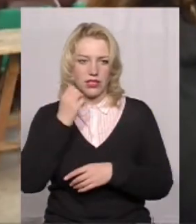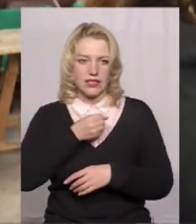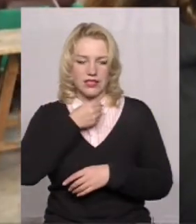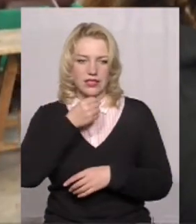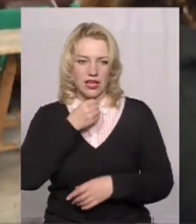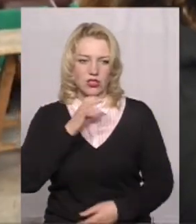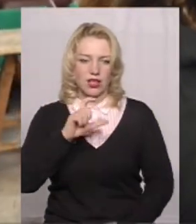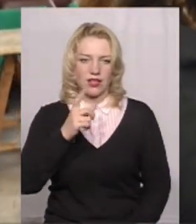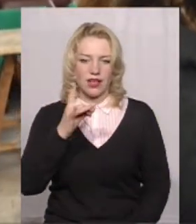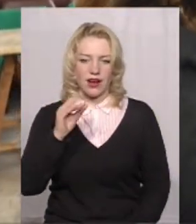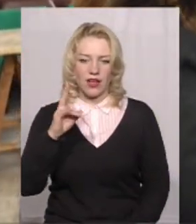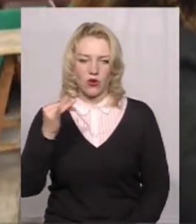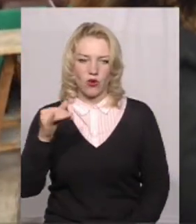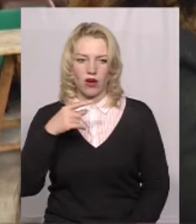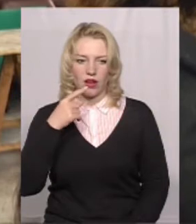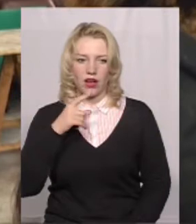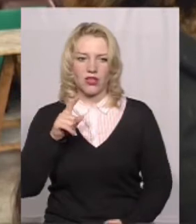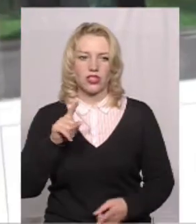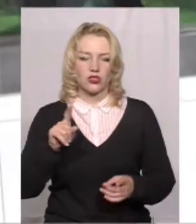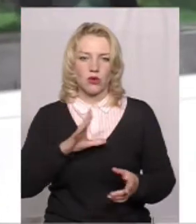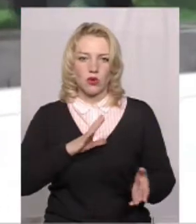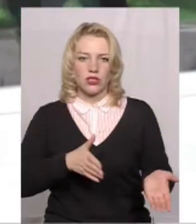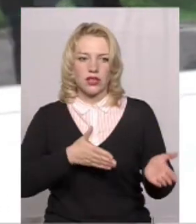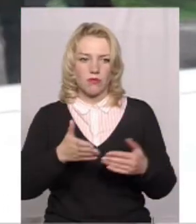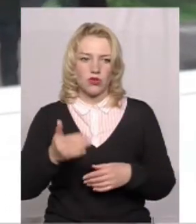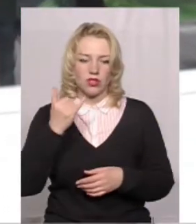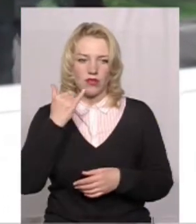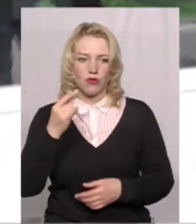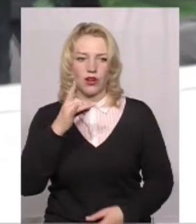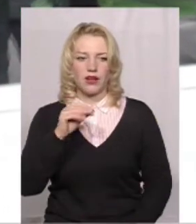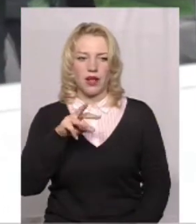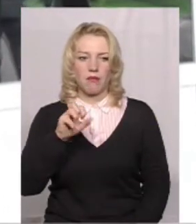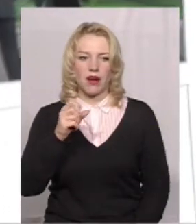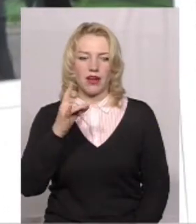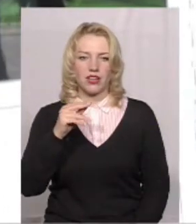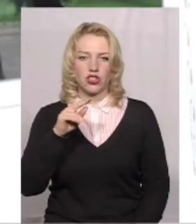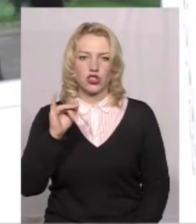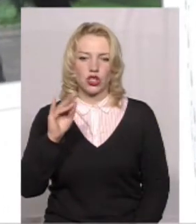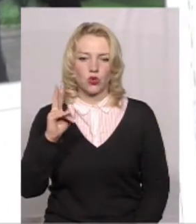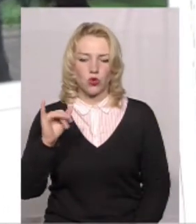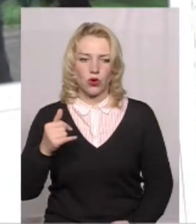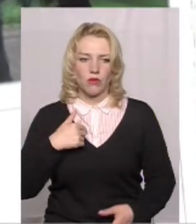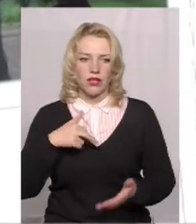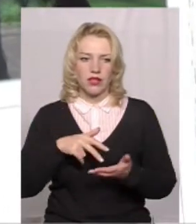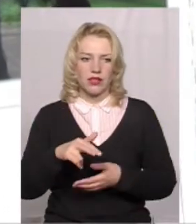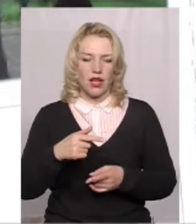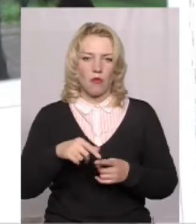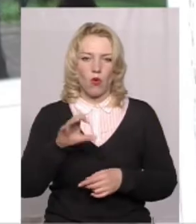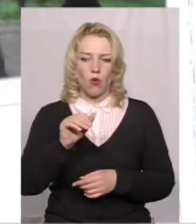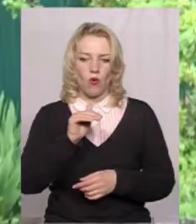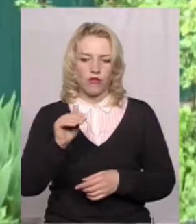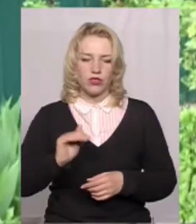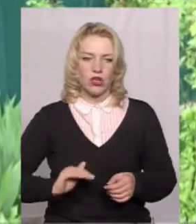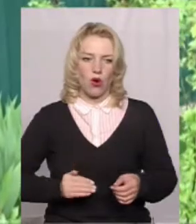представників запрошувала і телефонує представнику Михайлу Ремарчуку. Зв'язок обривається. Ми йдемо в староста, де є офіс компанії. Двері